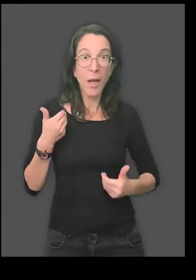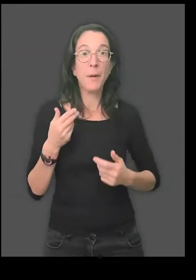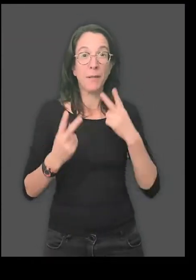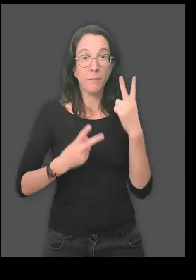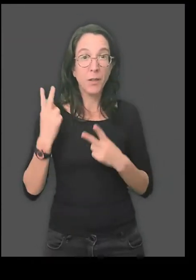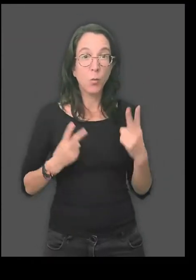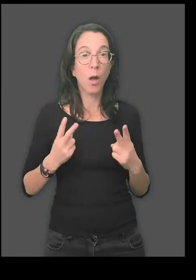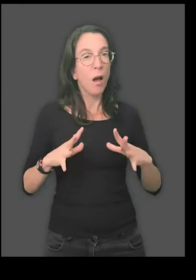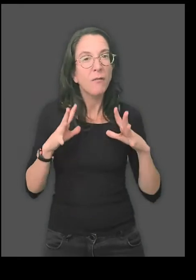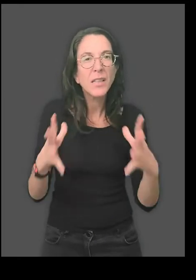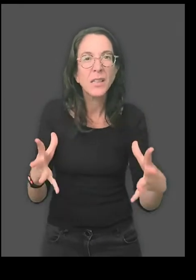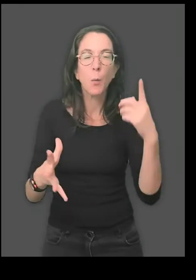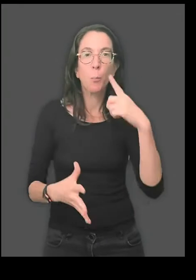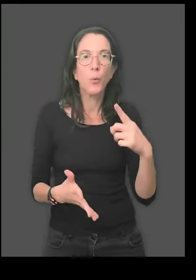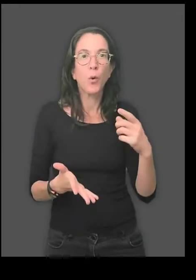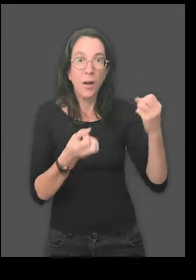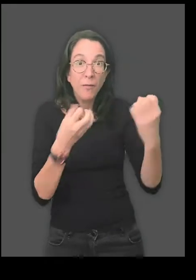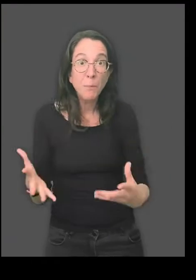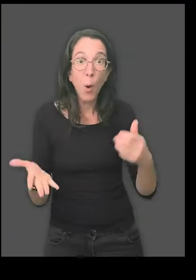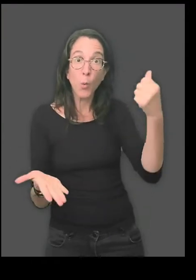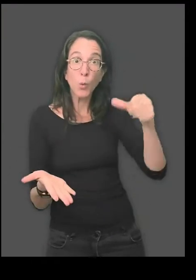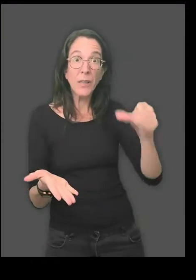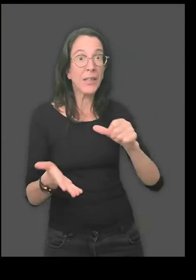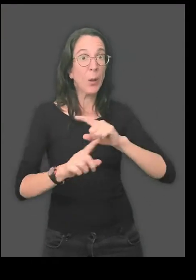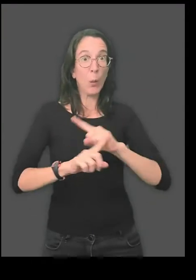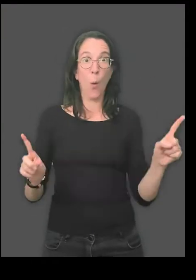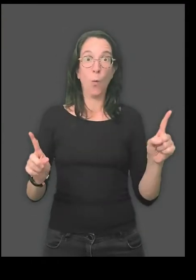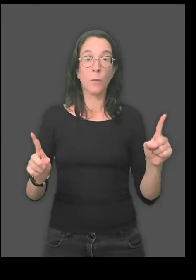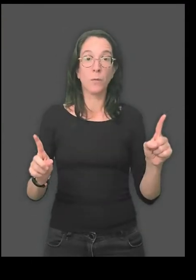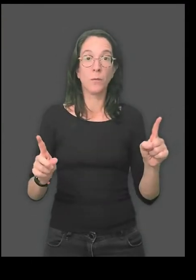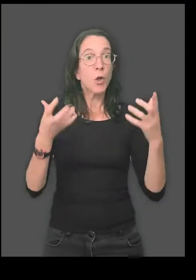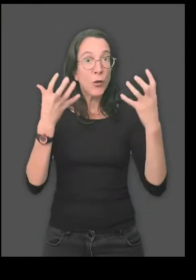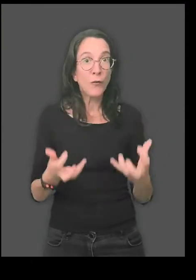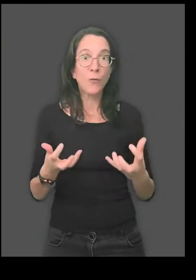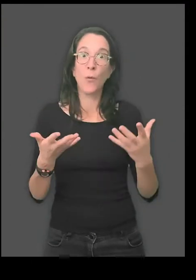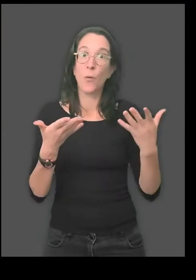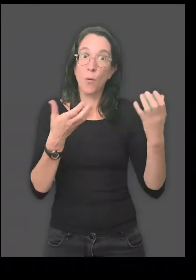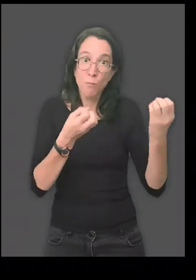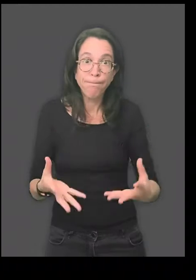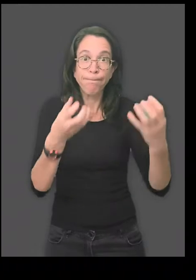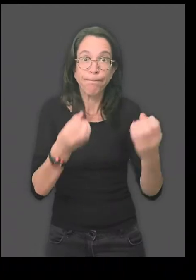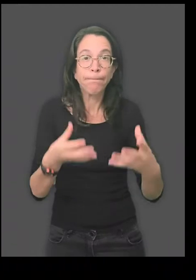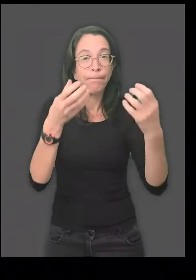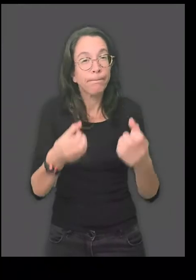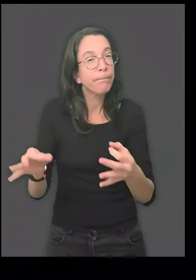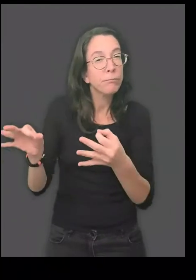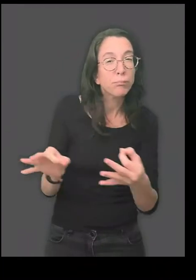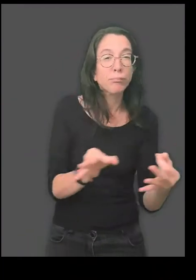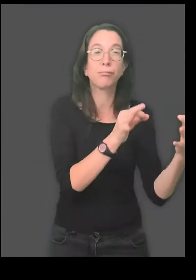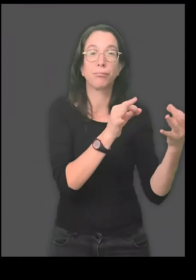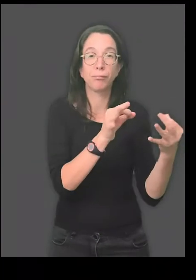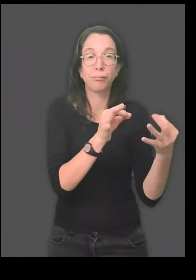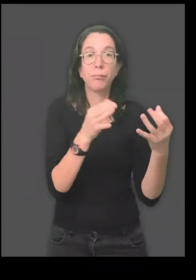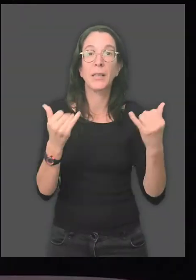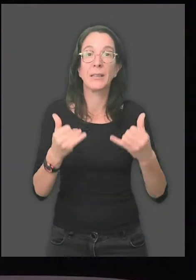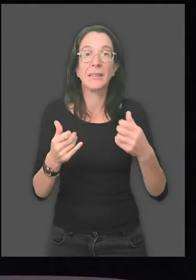je m'investis pour que cet événement n'en soit plus un, mais une pratique courante dans les lieux de